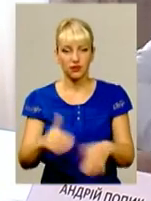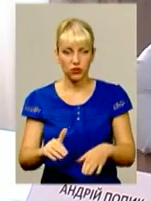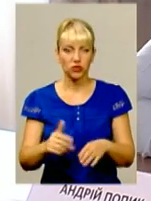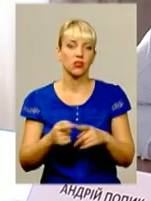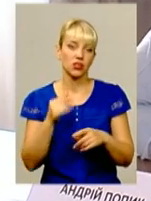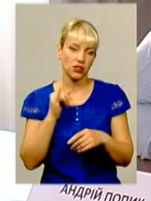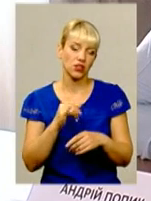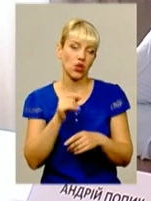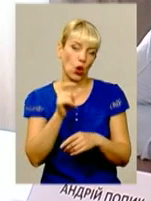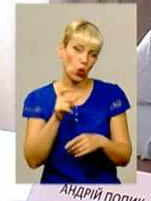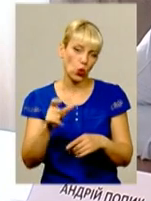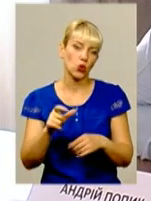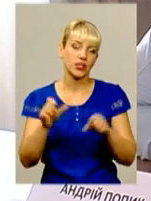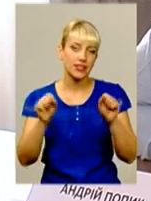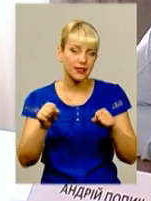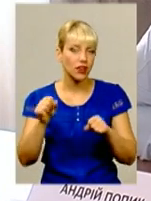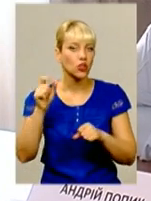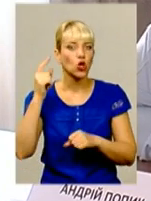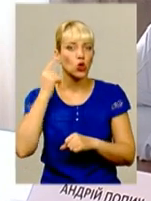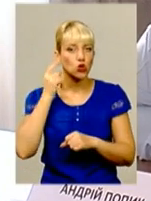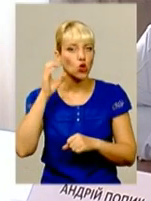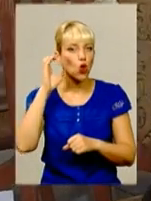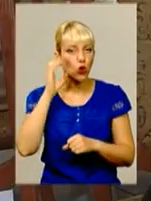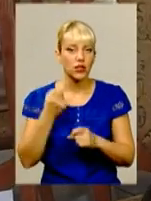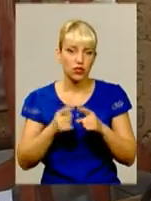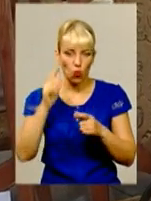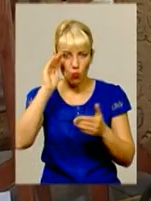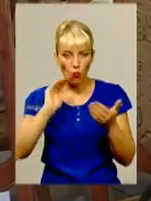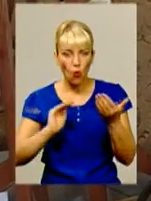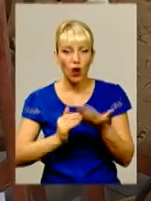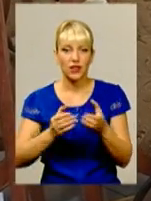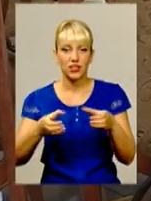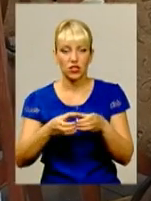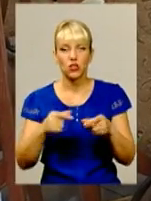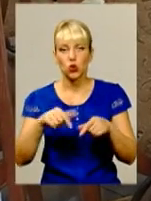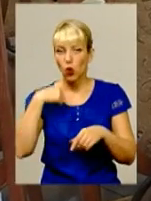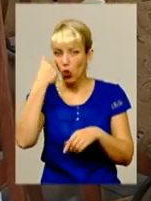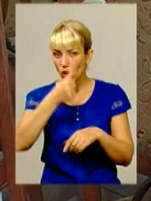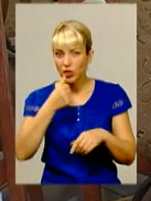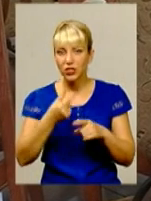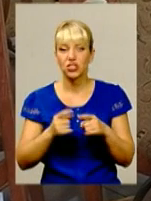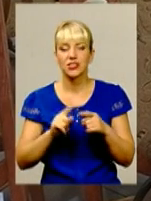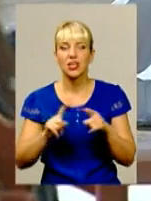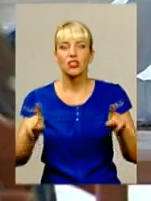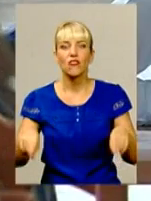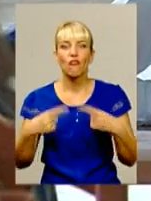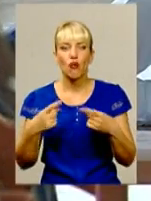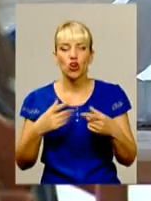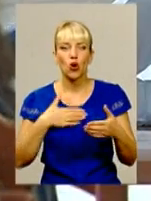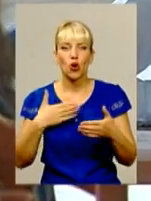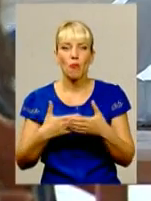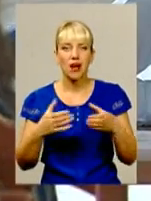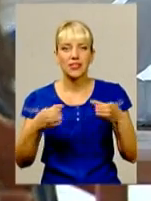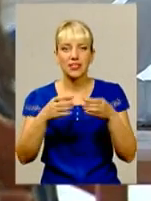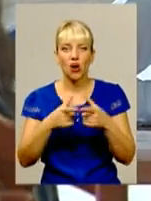вони здатні слухати ось цю політичну силу. Цьогорічні фішки – створення громадських організацій, що дублюють